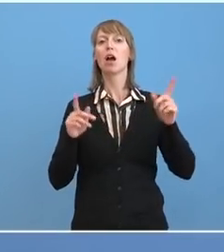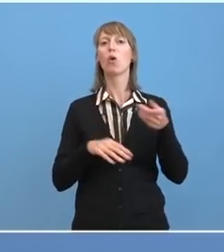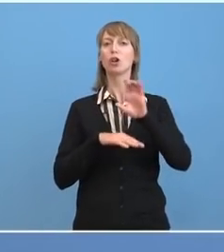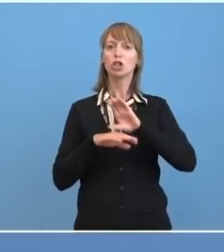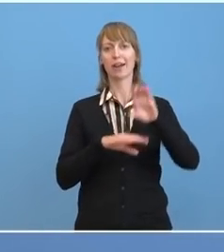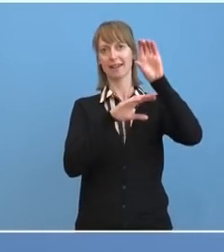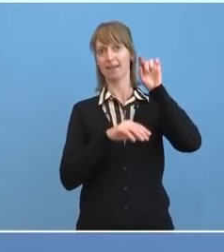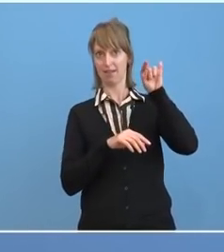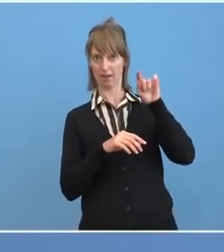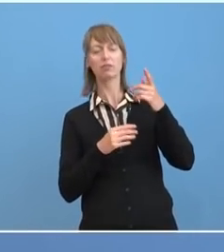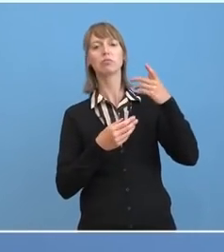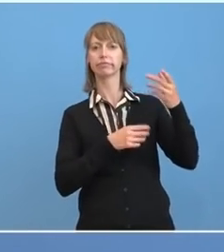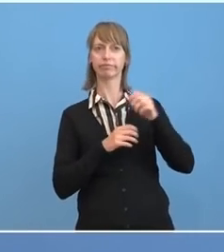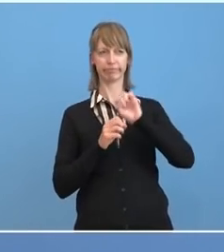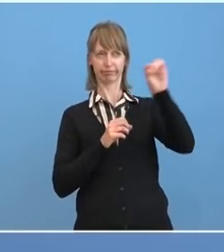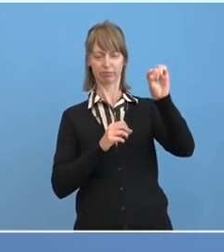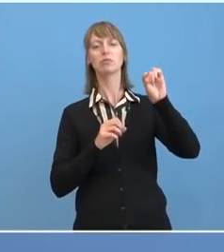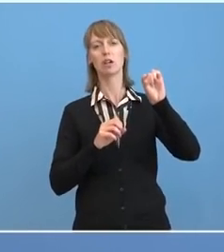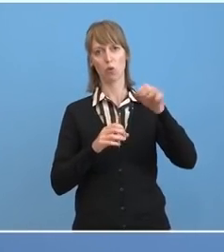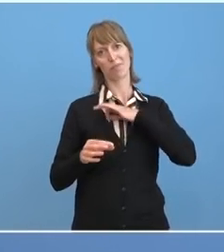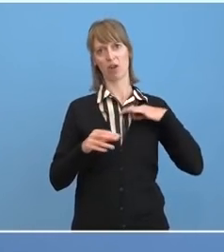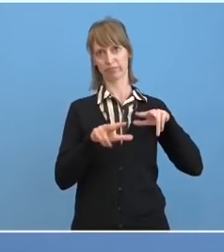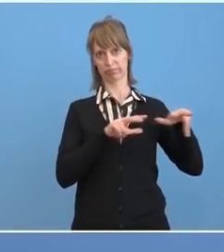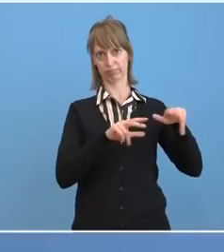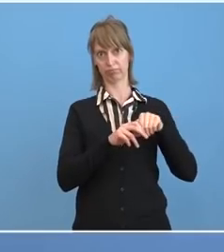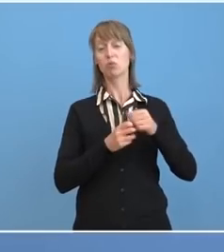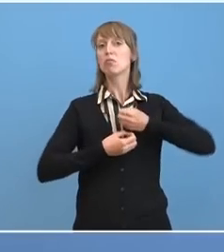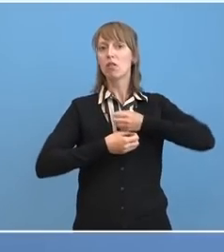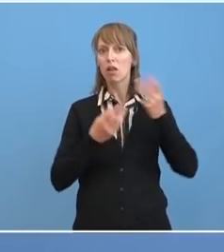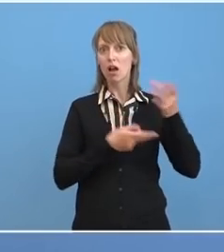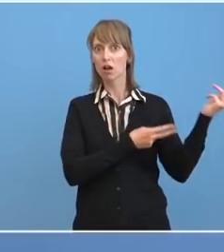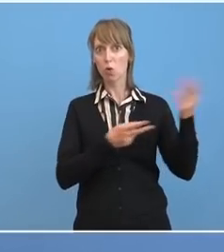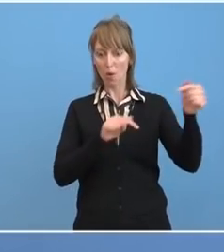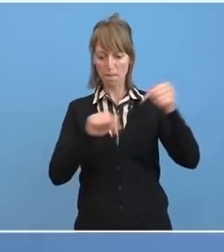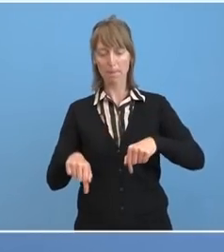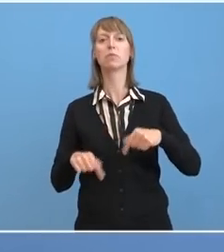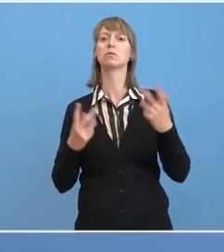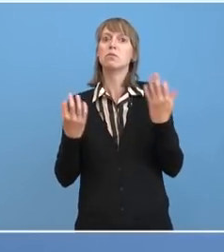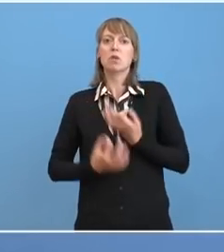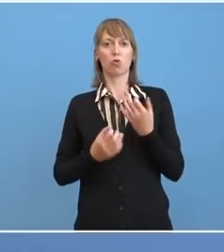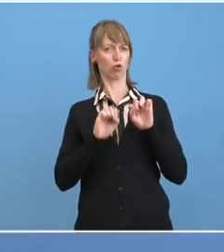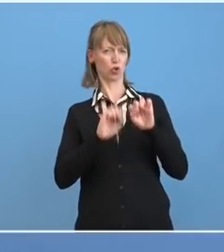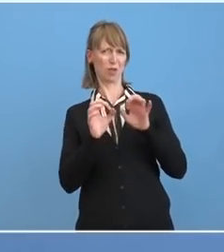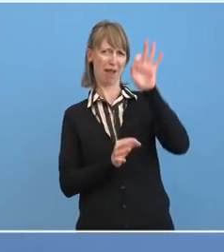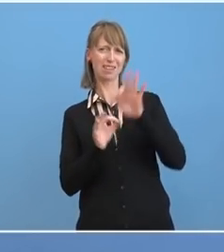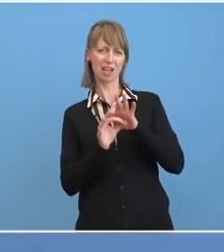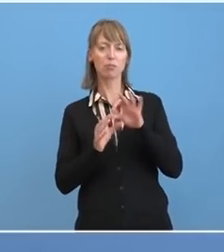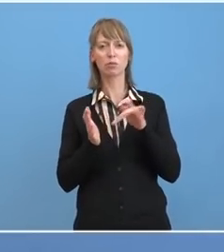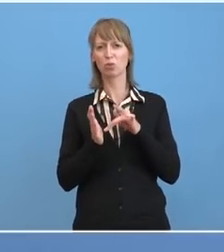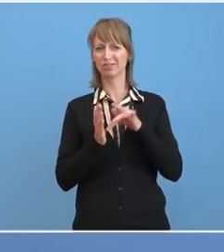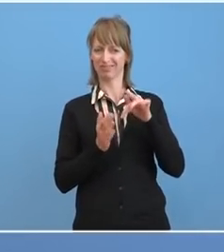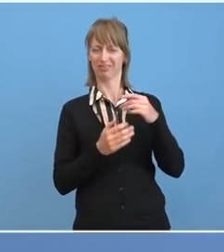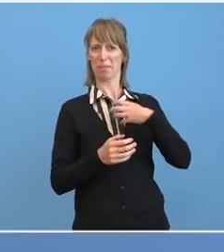Charité. Und es war klar, dass nach seiner Ankunft hier Schutzmaßnahmen getroffen werden mussten. Schließlich handelt es sich um einen Patienten,